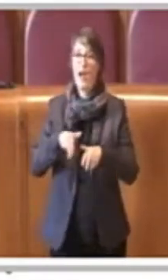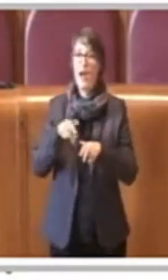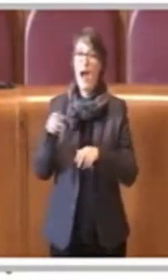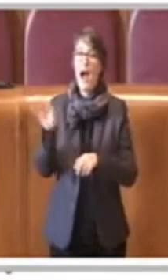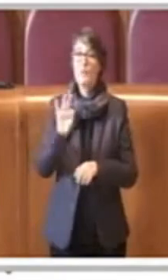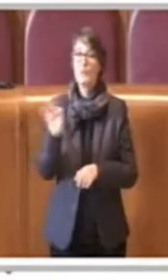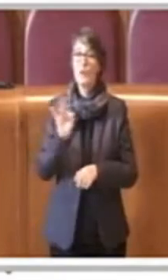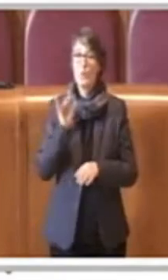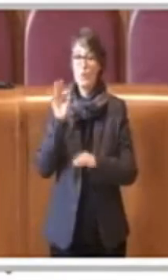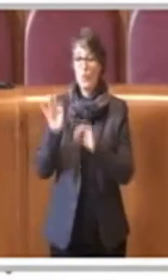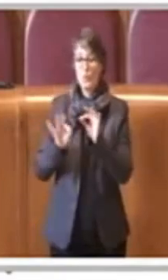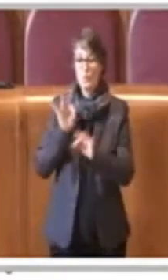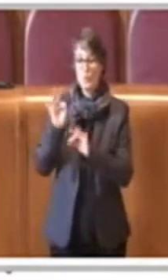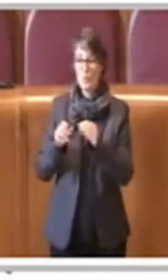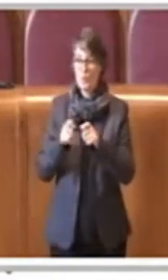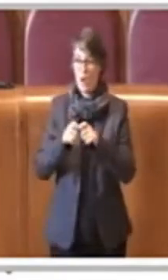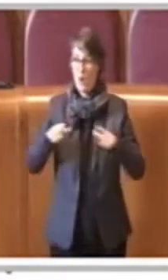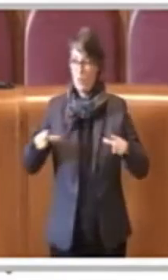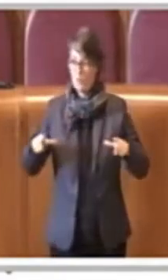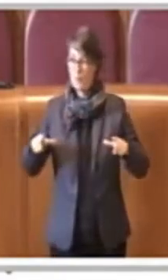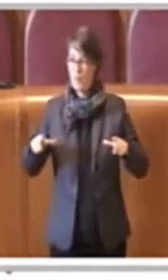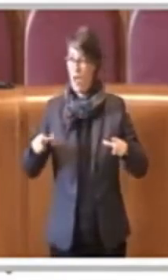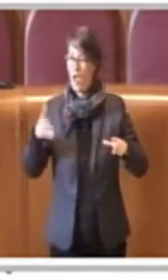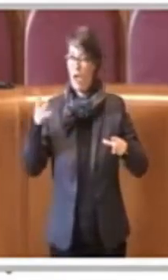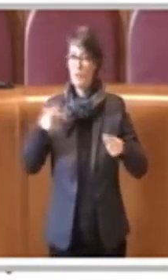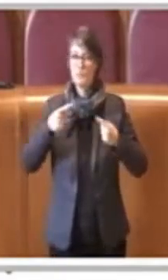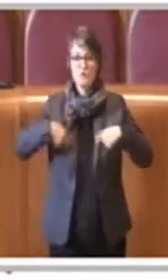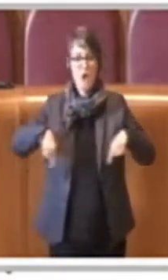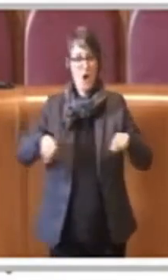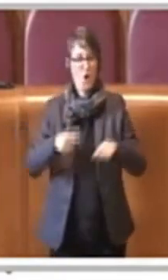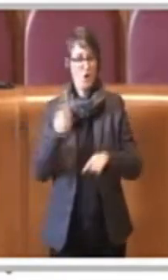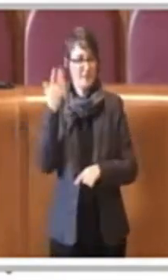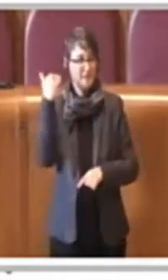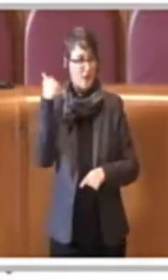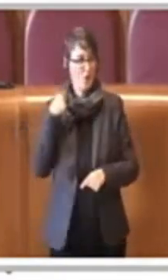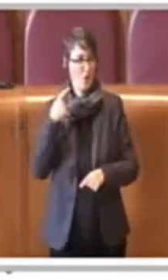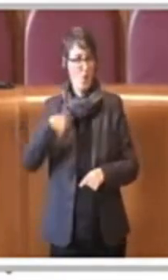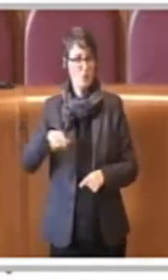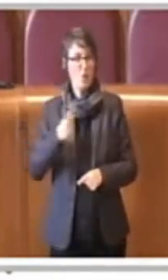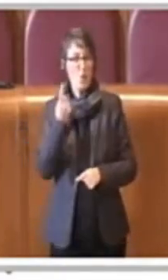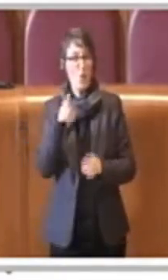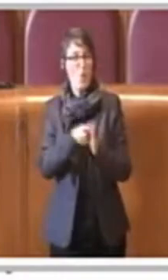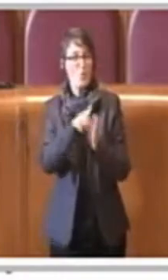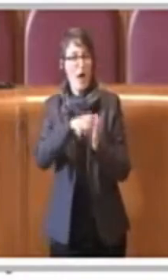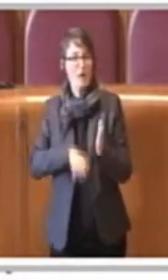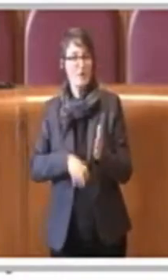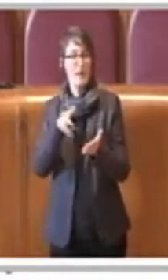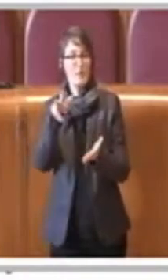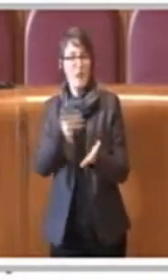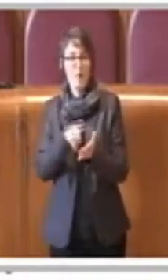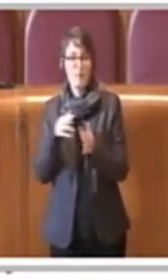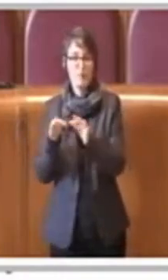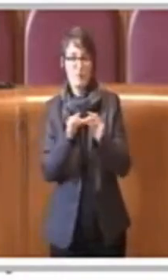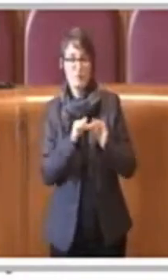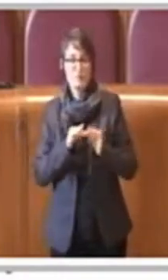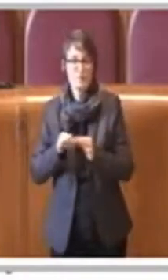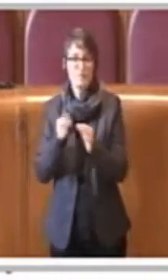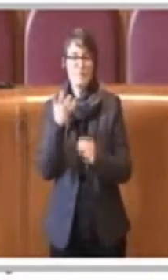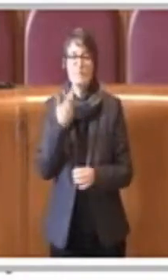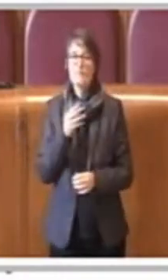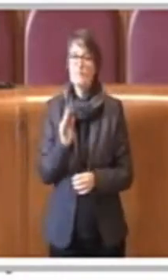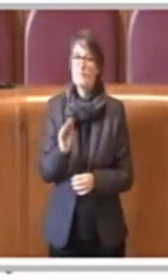anche durante un consiglio dove approvamo all'unanimità una delibera dove chiedevamo appunto di